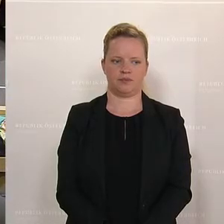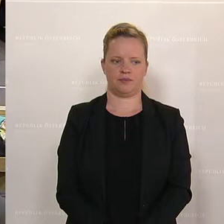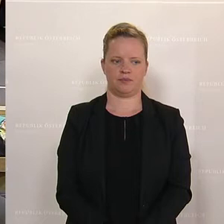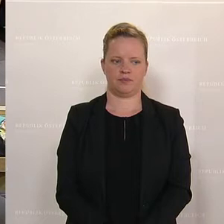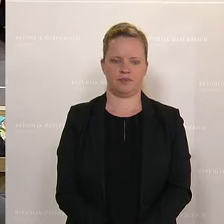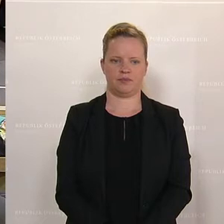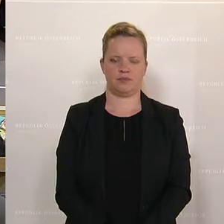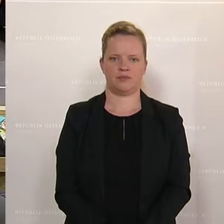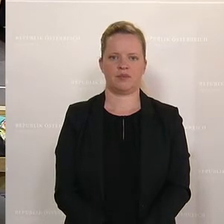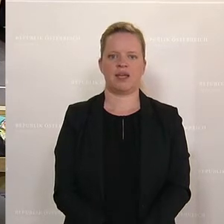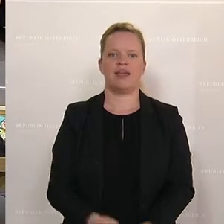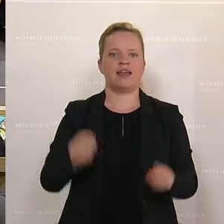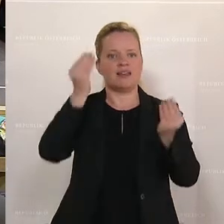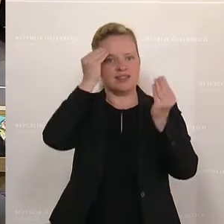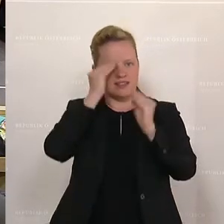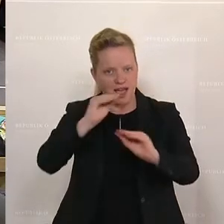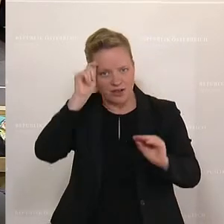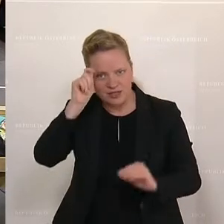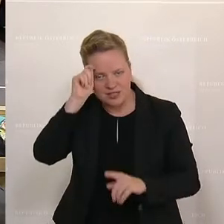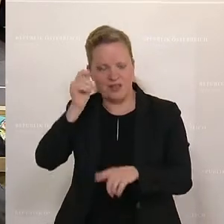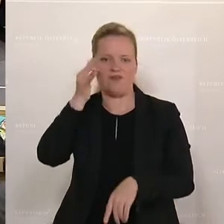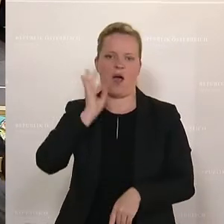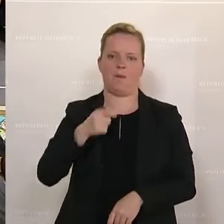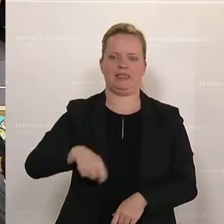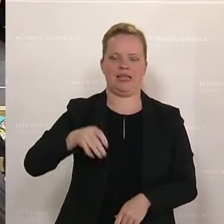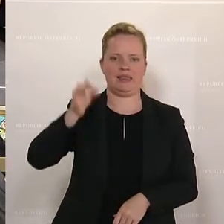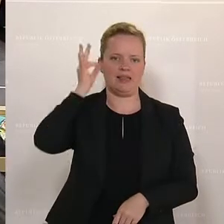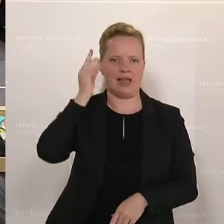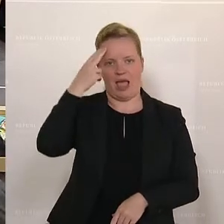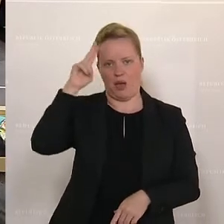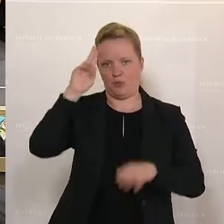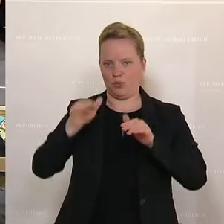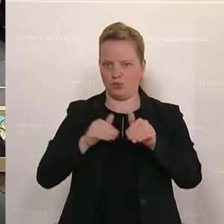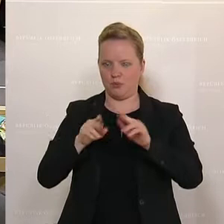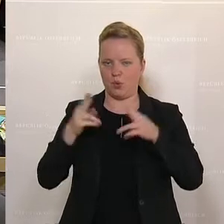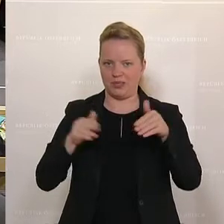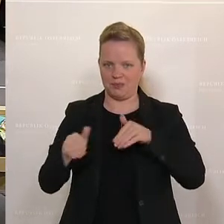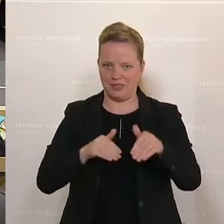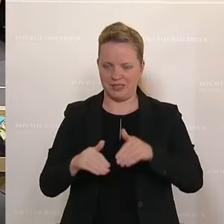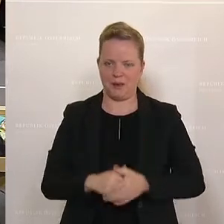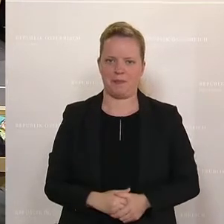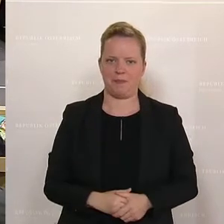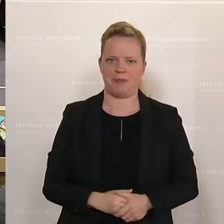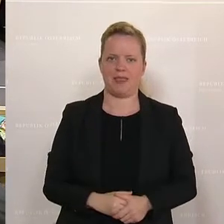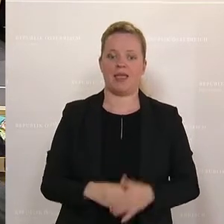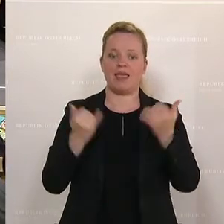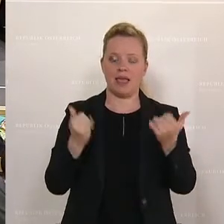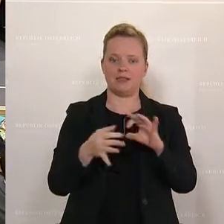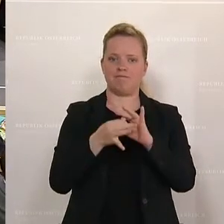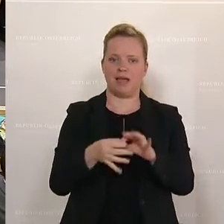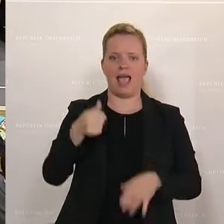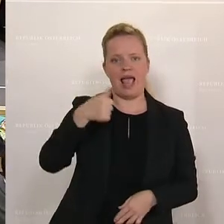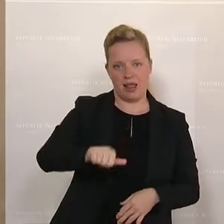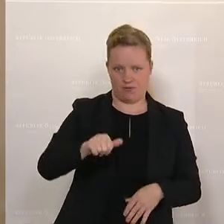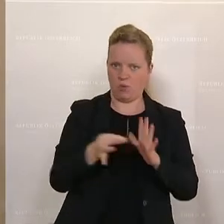Sehr geschätzte Frau Präsidentin, sehr geehrter Herr Bundesminister, wir behandeln jetzt unter diesem Tagesordnungspunkt 11